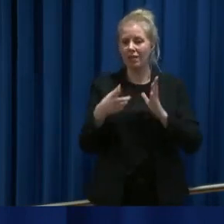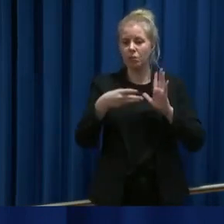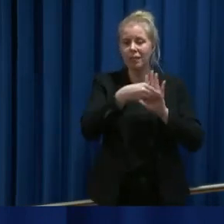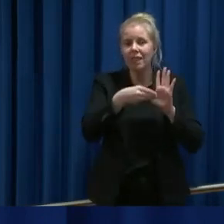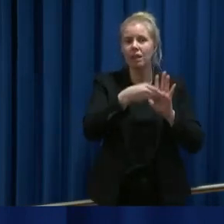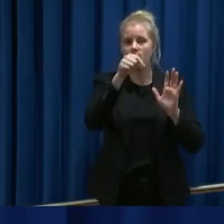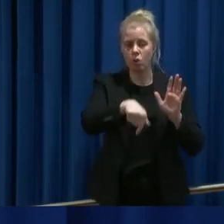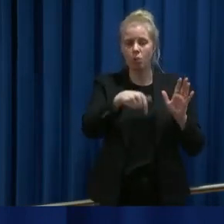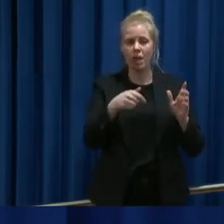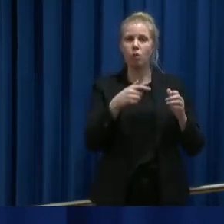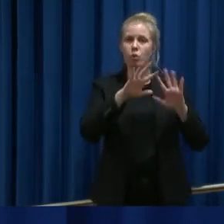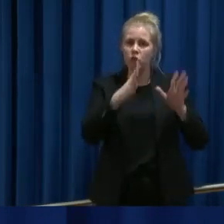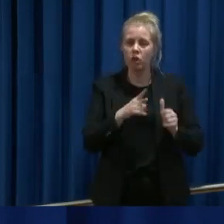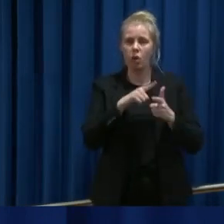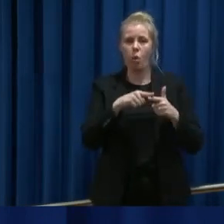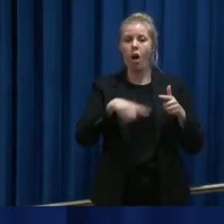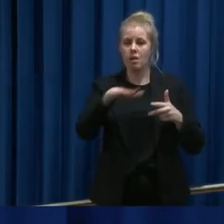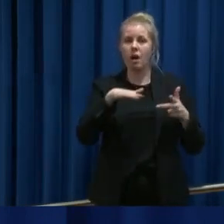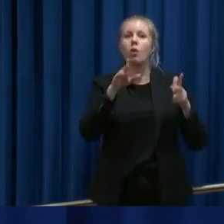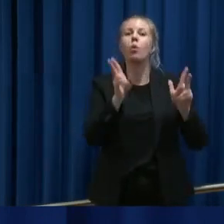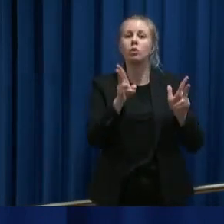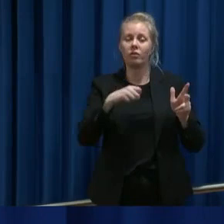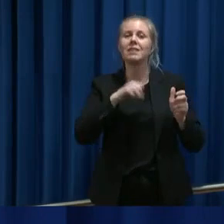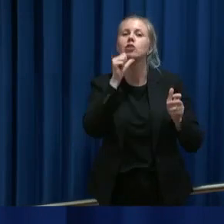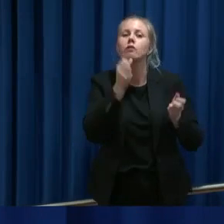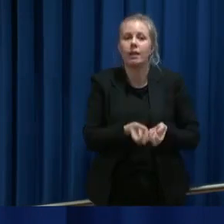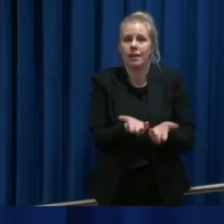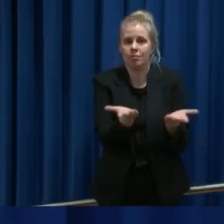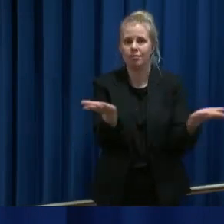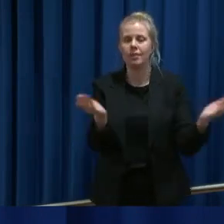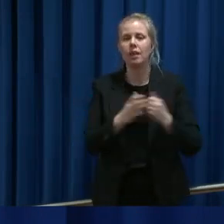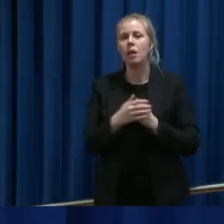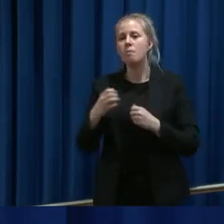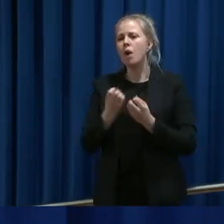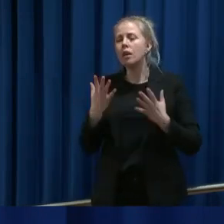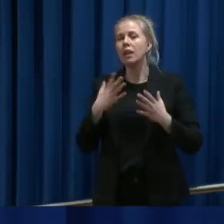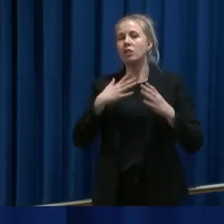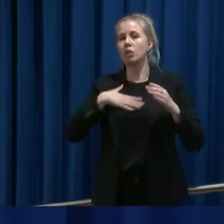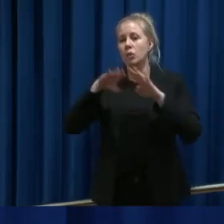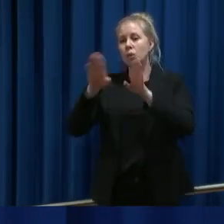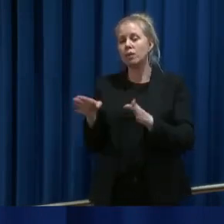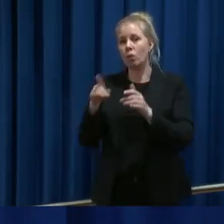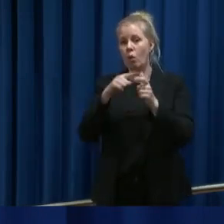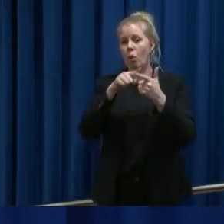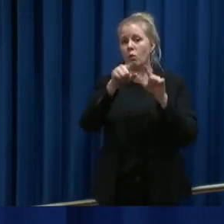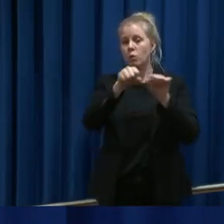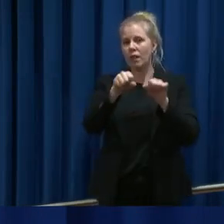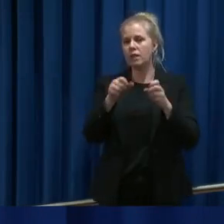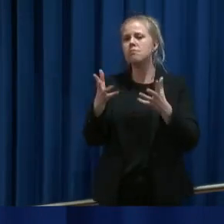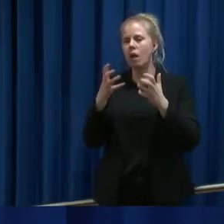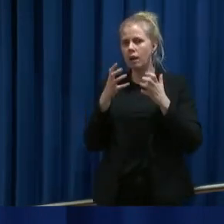araler dersom det skal være nødvendig. Mange sykehus og kommuner har meldt om at de mangler